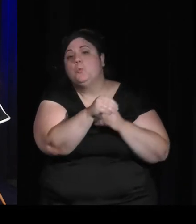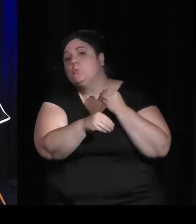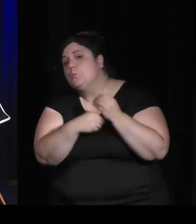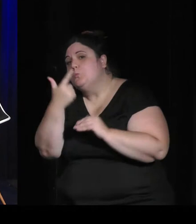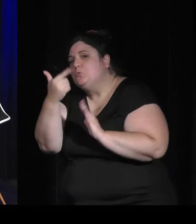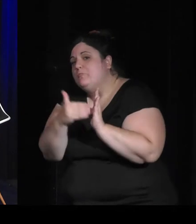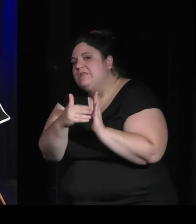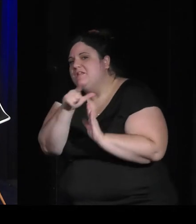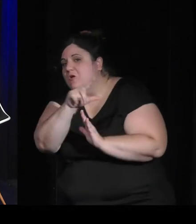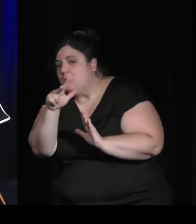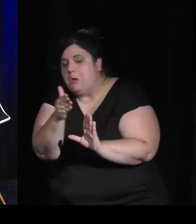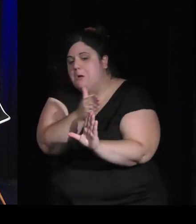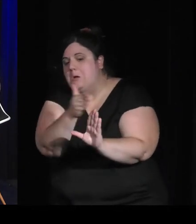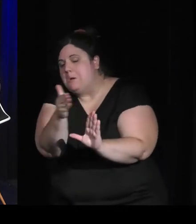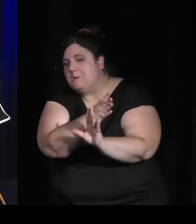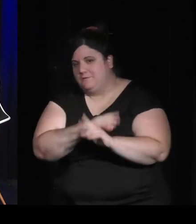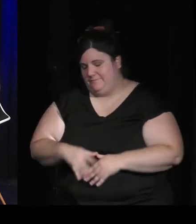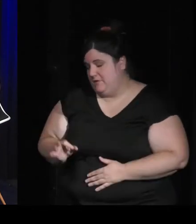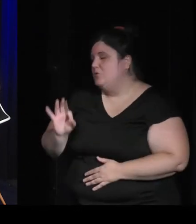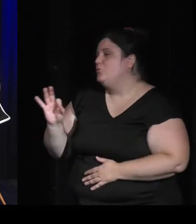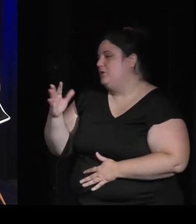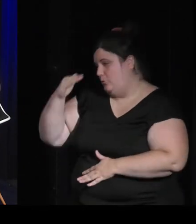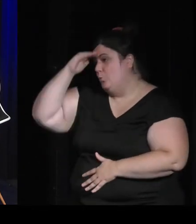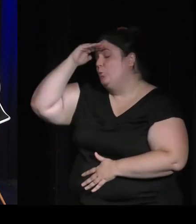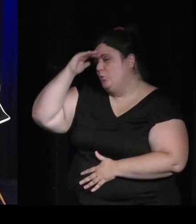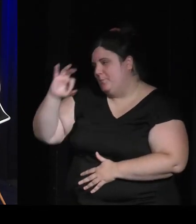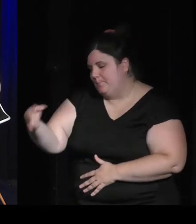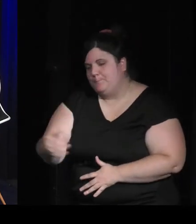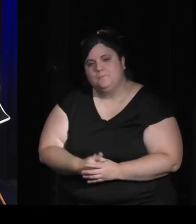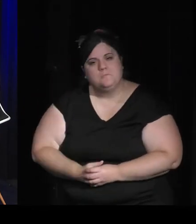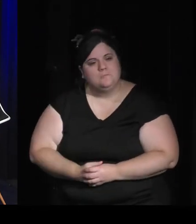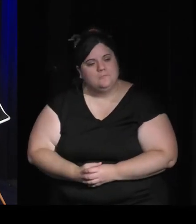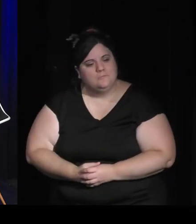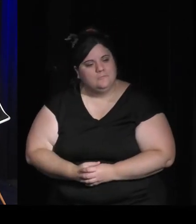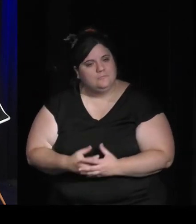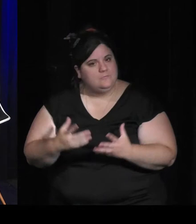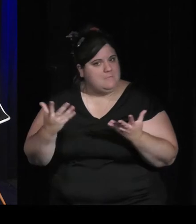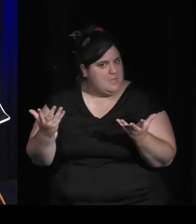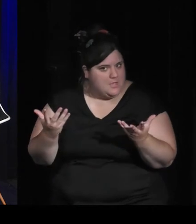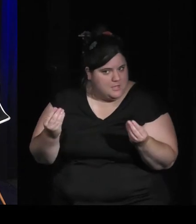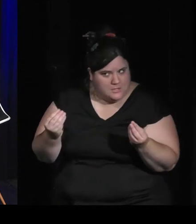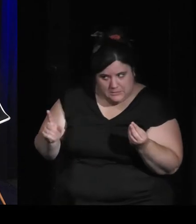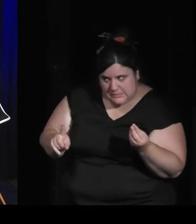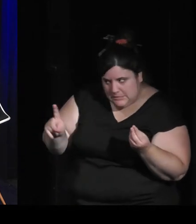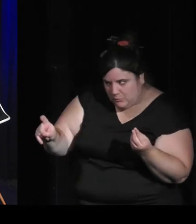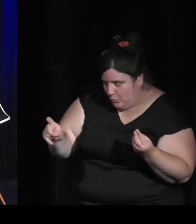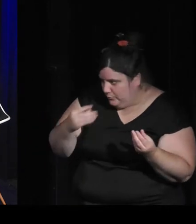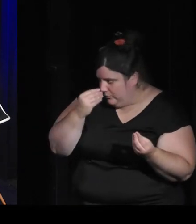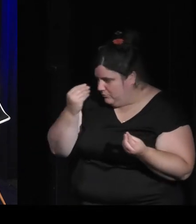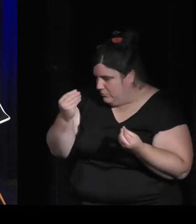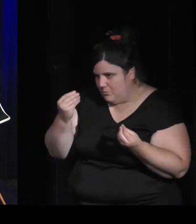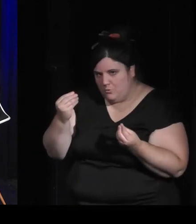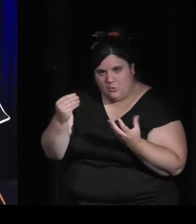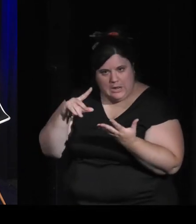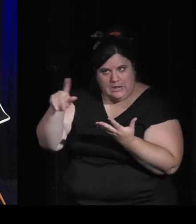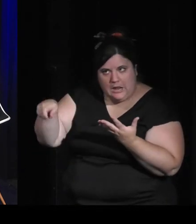'accord. Donc, est... Voilà. Mais comment est-ce qu'on représente la nature quand on se lance dans la production d'un